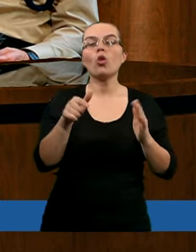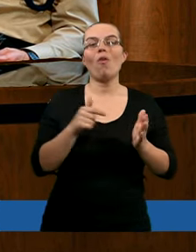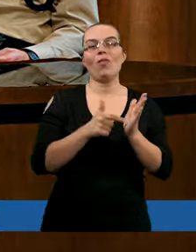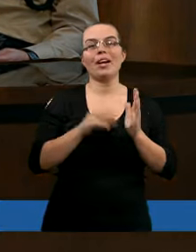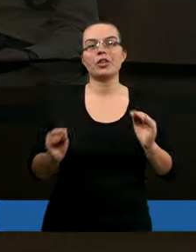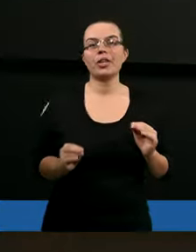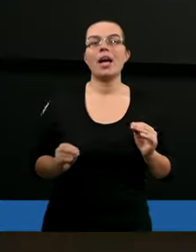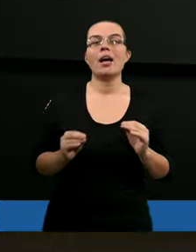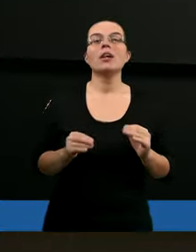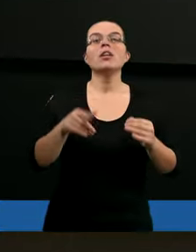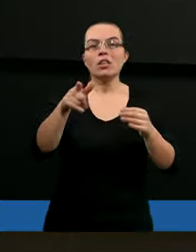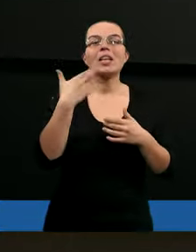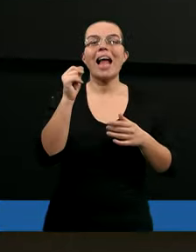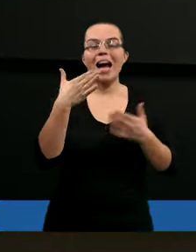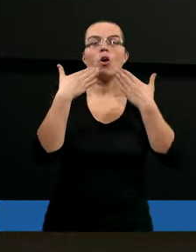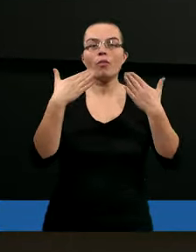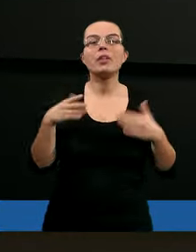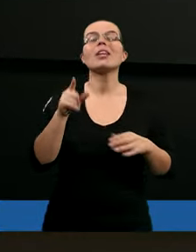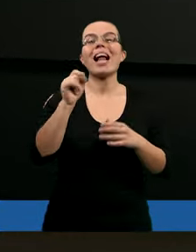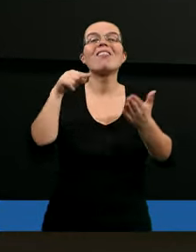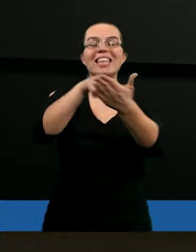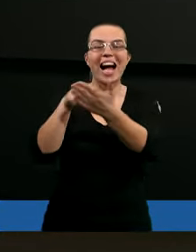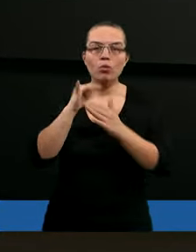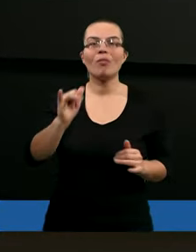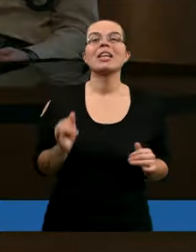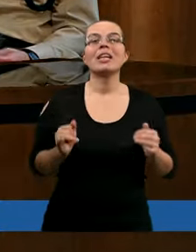mógłby pomóc Darkowi dodać jakieś wskazówki?